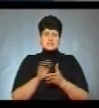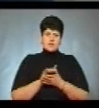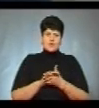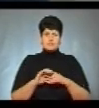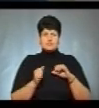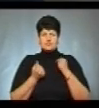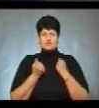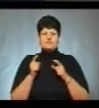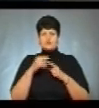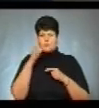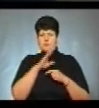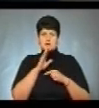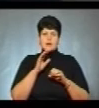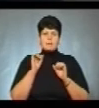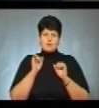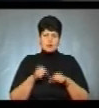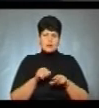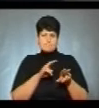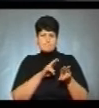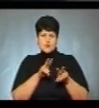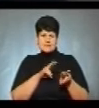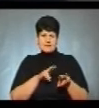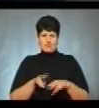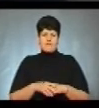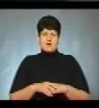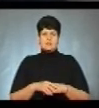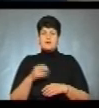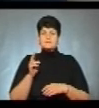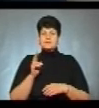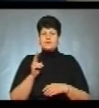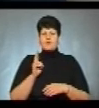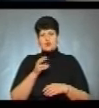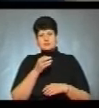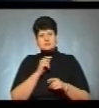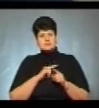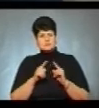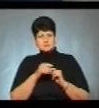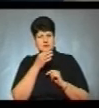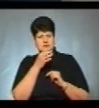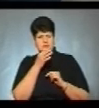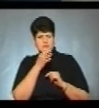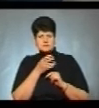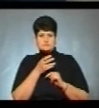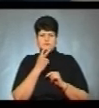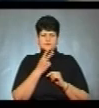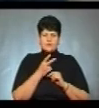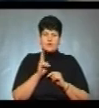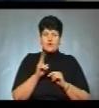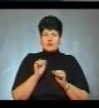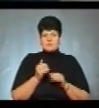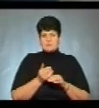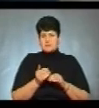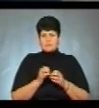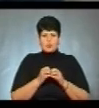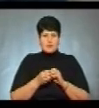щоб батьки могли прослідкувати, на ранньому віці, в кого можуть бути якісь